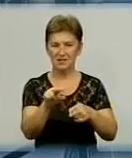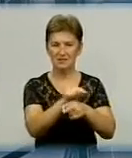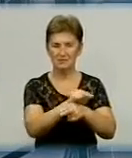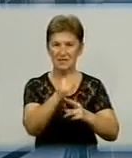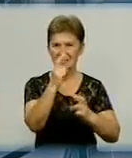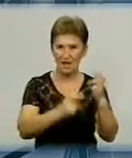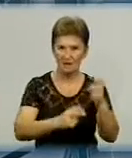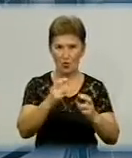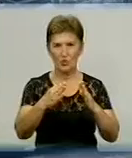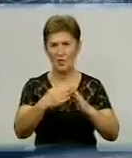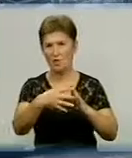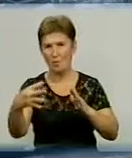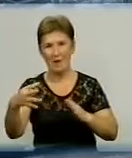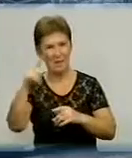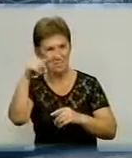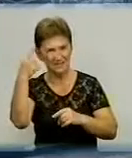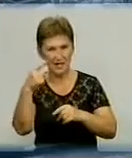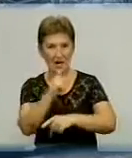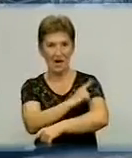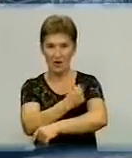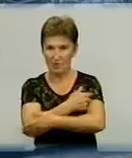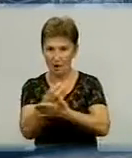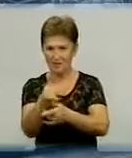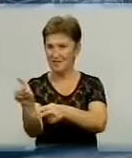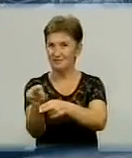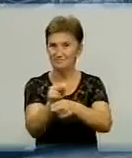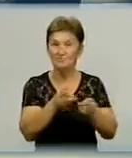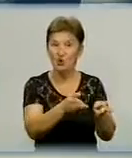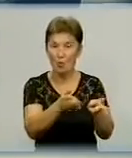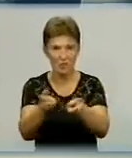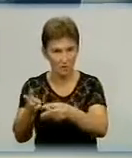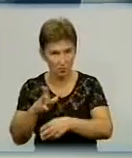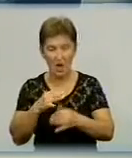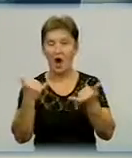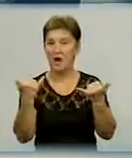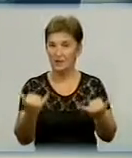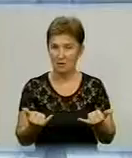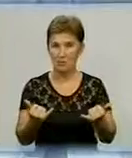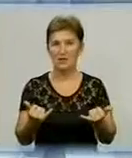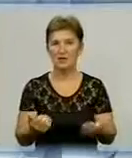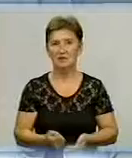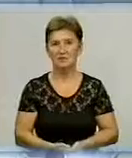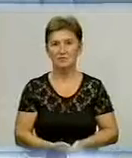та житлові будинки. Тепер її навантаження зменшать. Така тенденція зберігається й на інших котельнях міста.